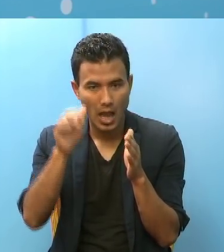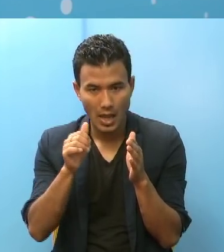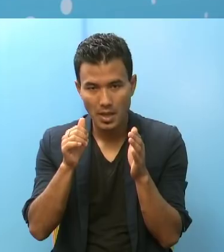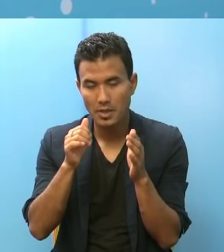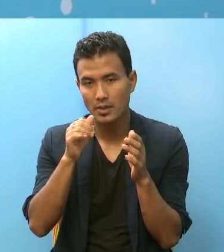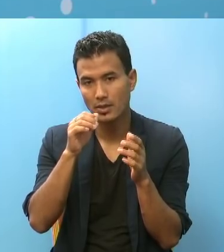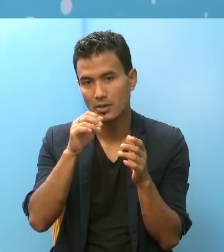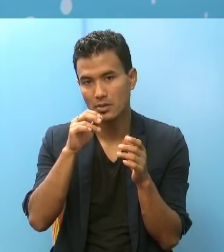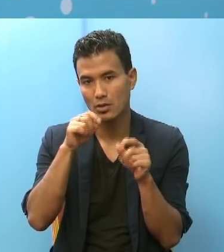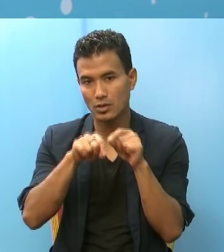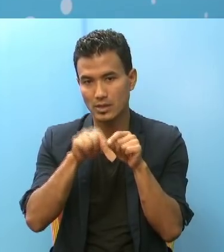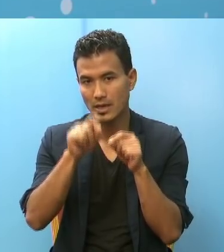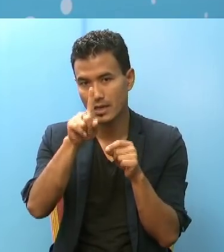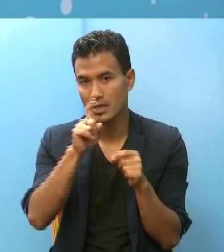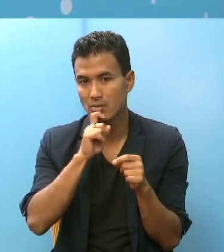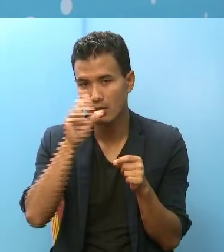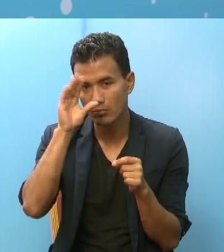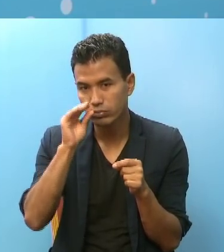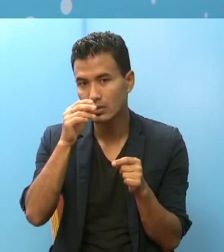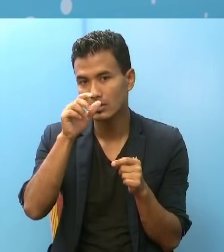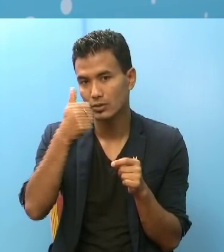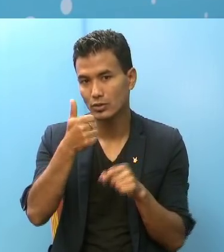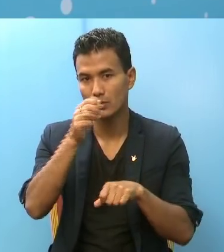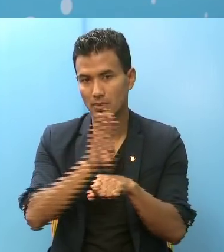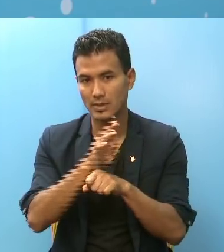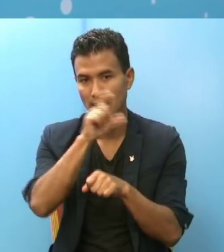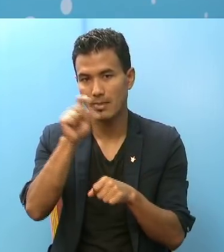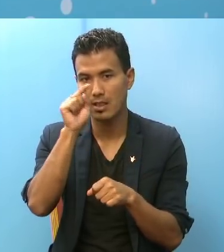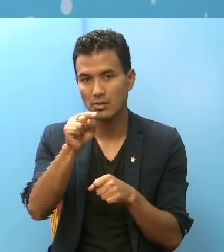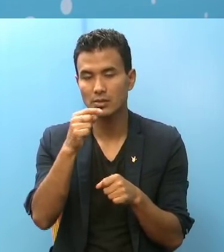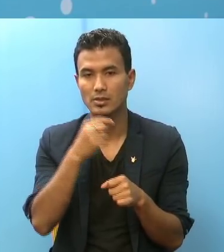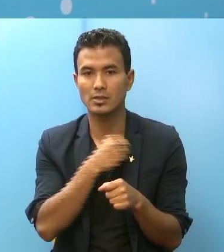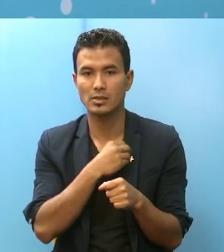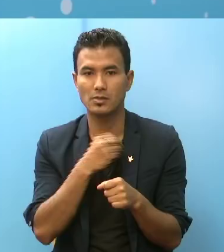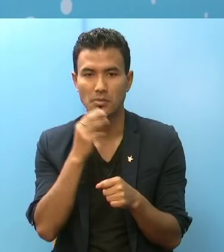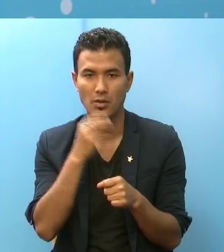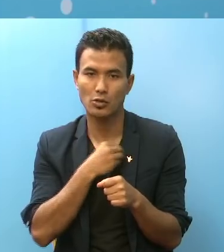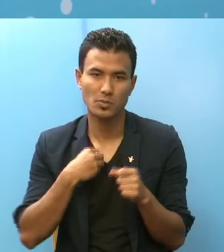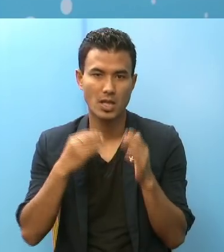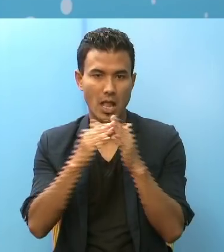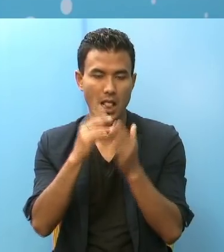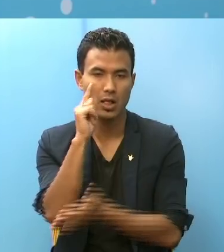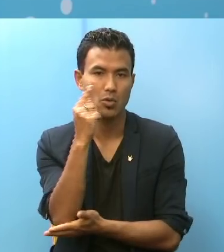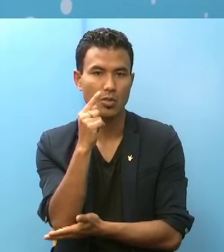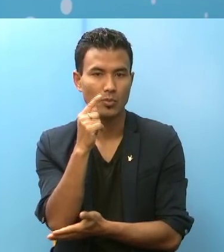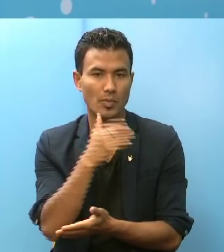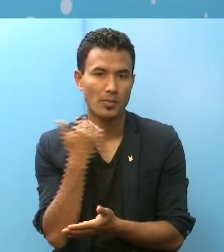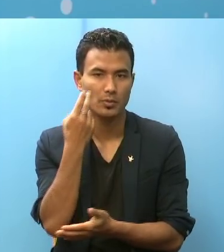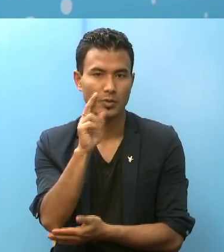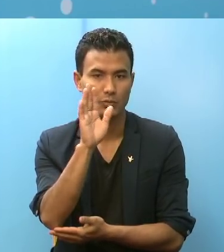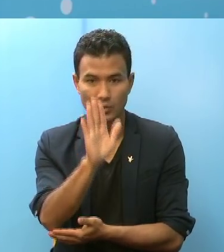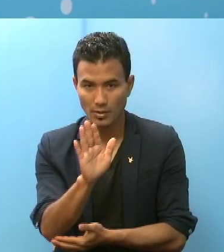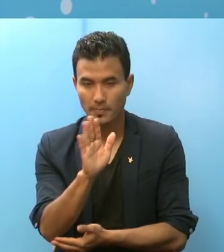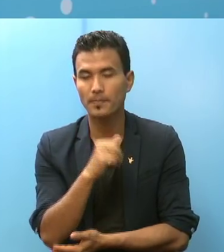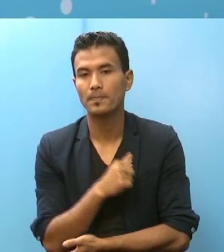सतत्तर असार एक गते साज चो बजे नेपाल गन्ज मेडिकल कले सिच्चेन अस्पताल को हलपूर्मा मिरितु वाये को चा